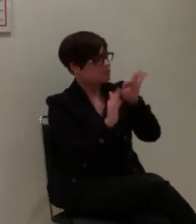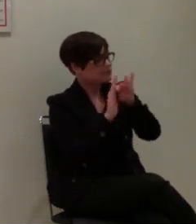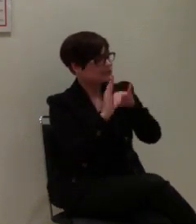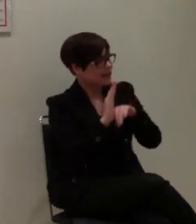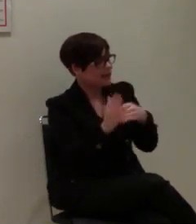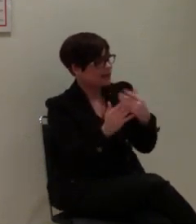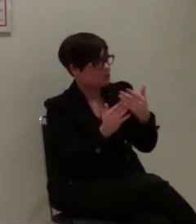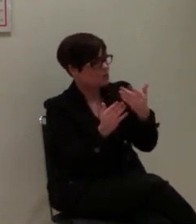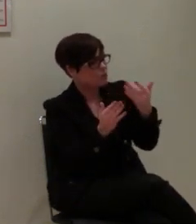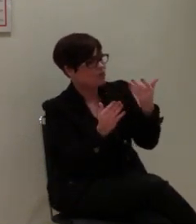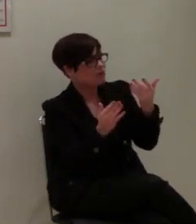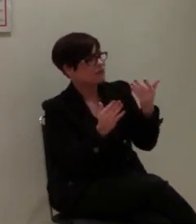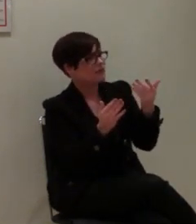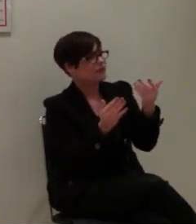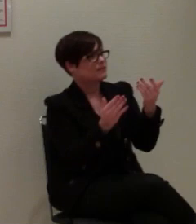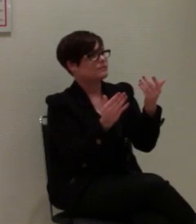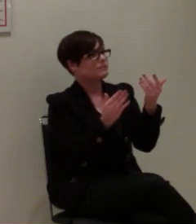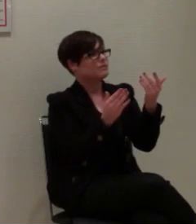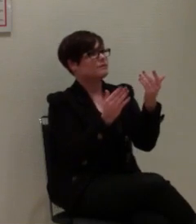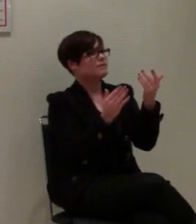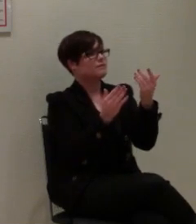Also mir ist jetzt noch nicht so ganz klar,